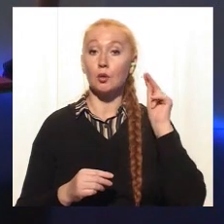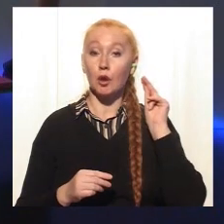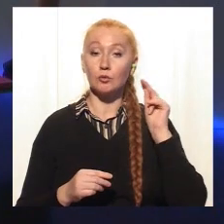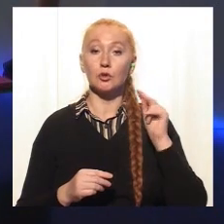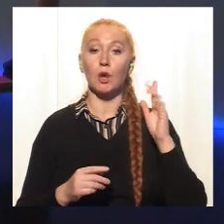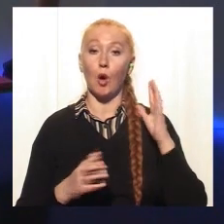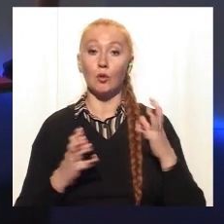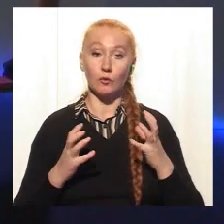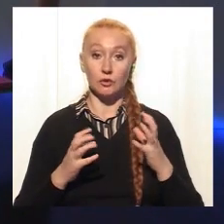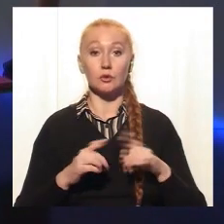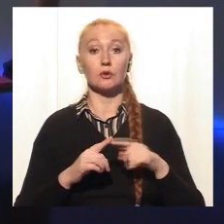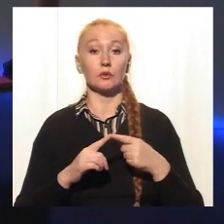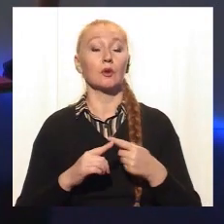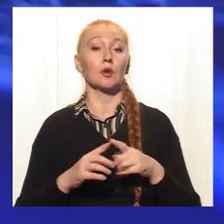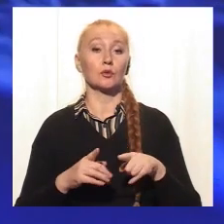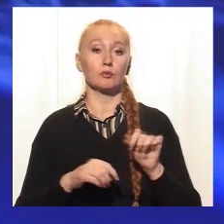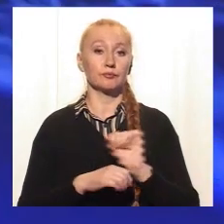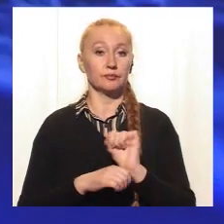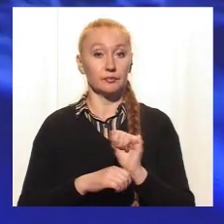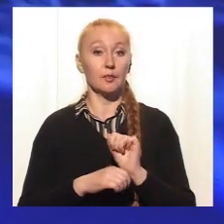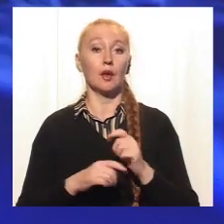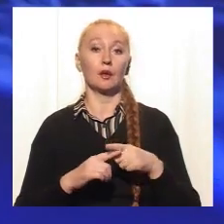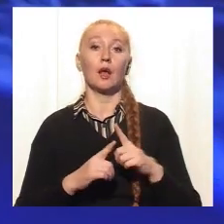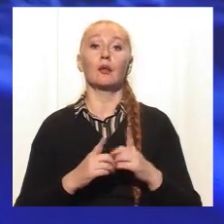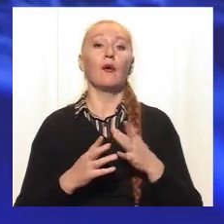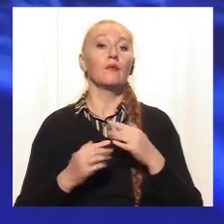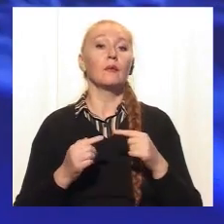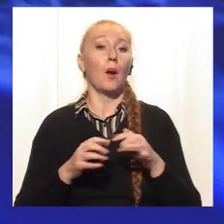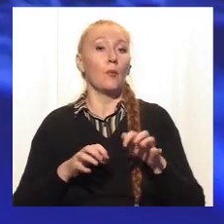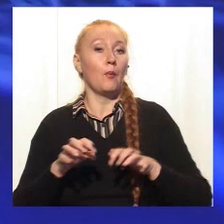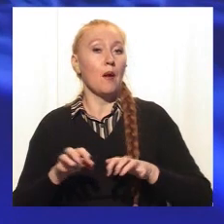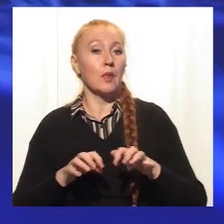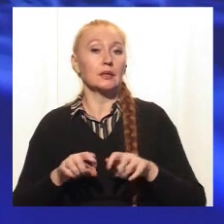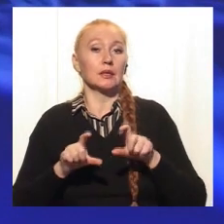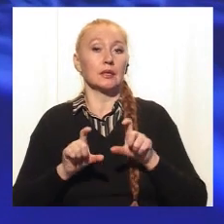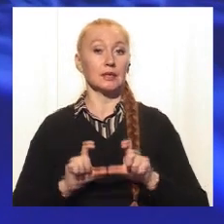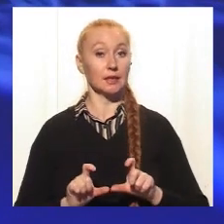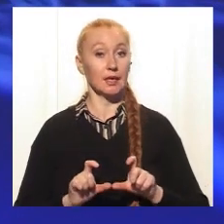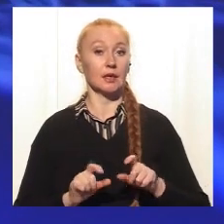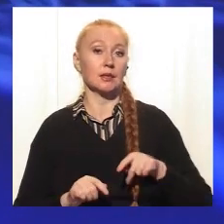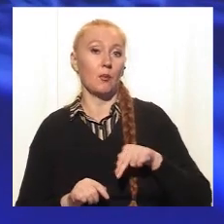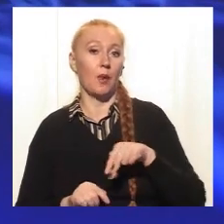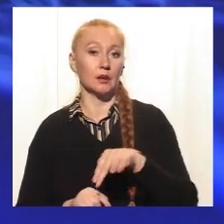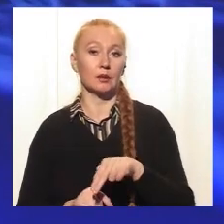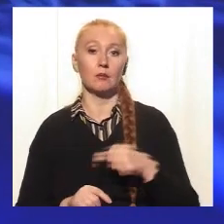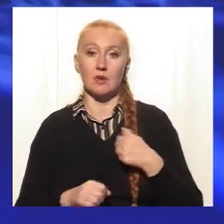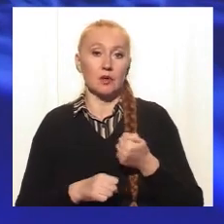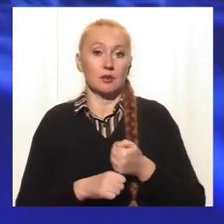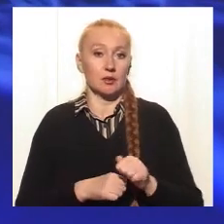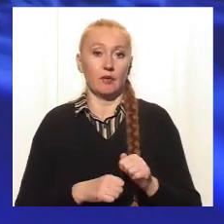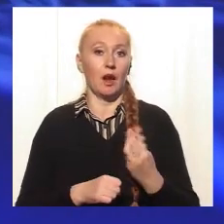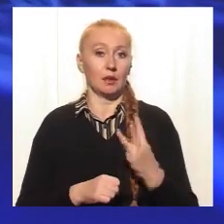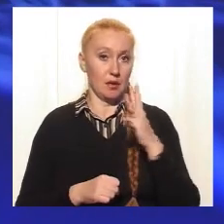держати голову, він в определенні сроки должен поползти, сесть, пойти. То есть ми ж не заставляємо в три місяці